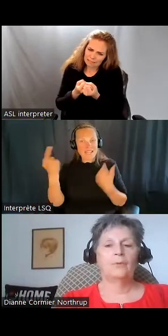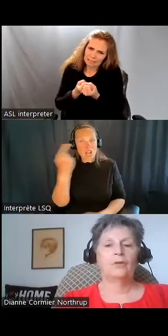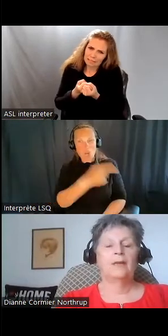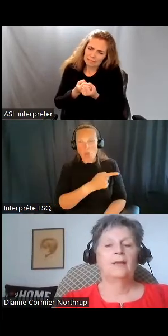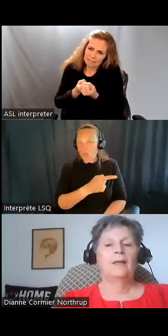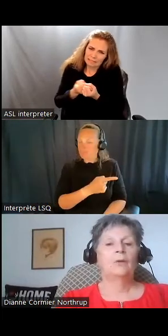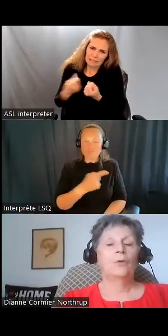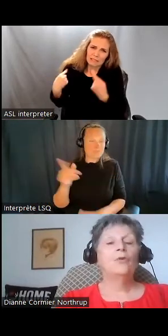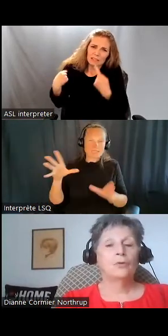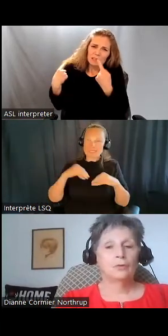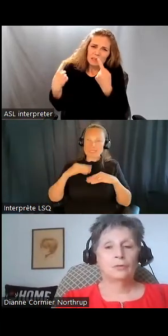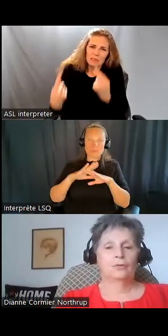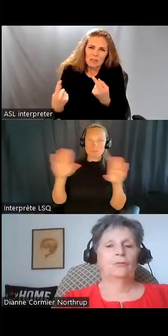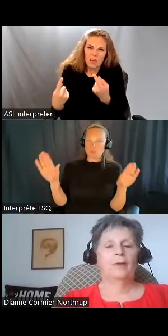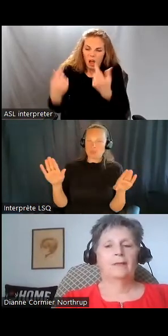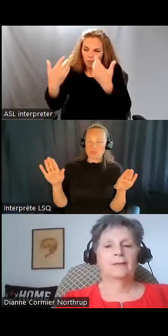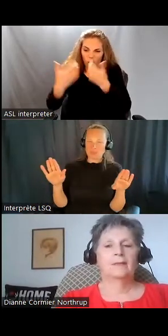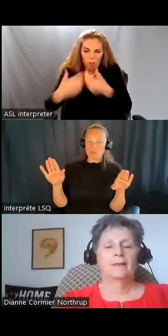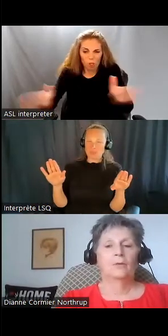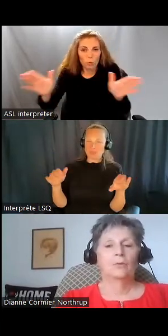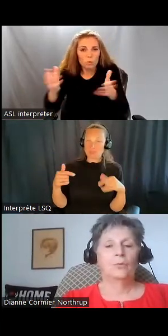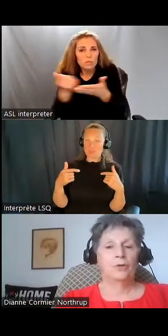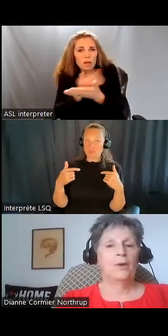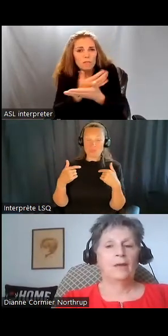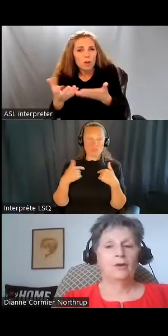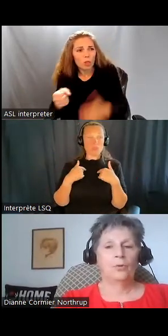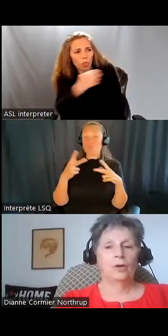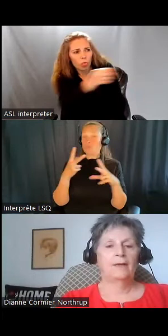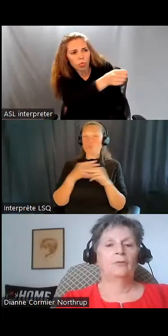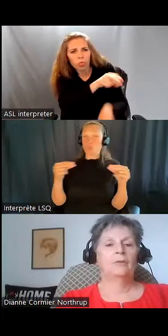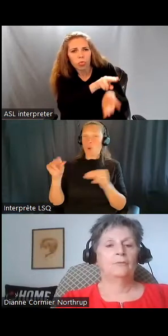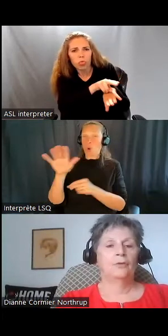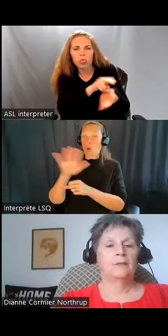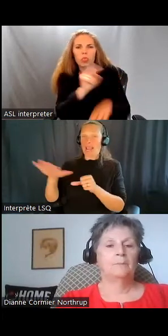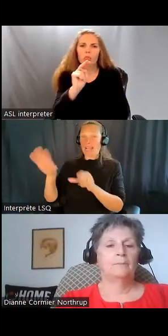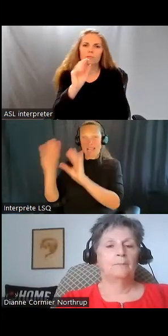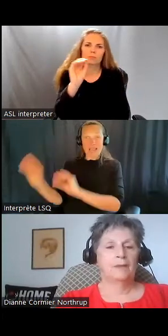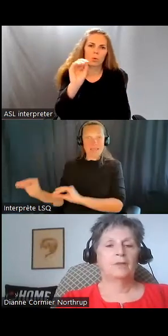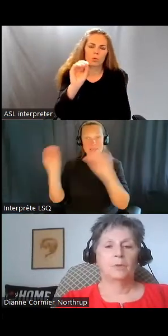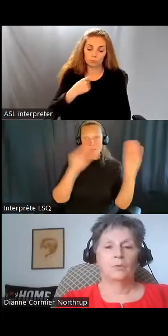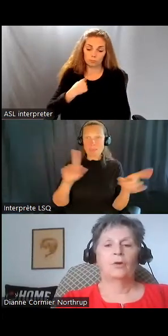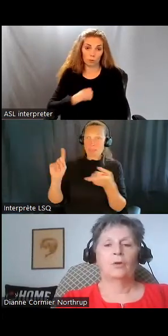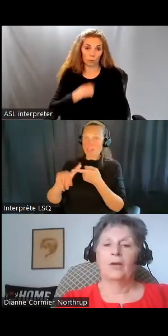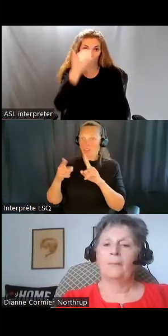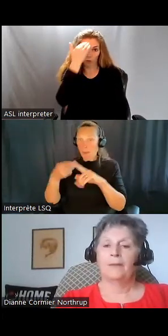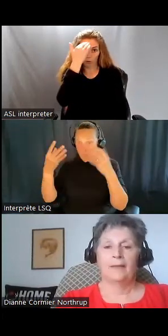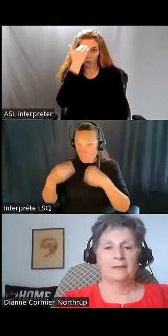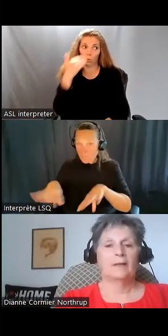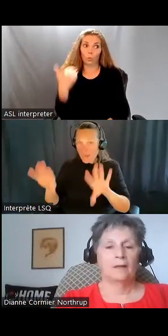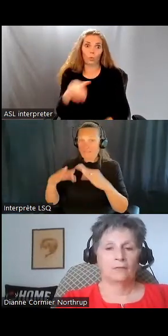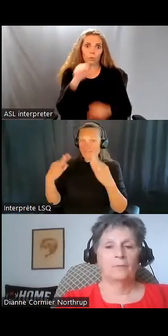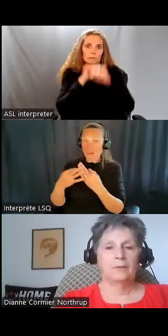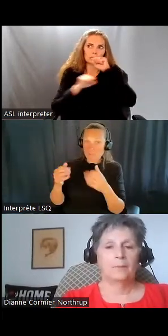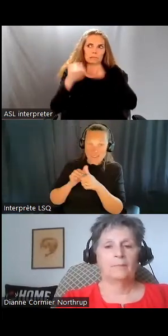fenêtre. Ils n'allaient pas perdre leur quartier, leurs amis. On savait qu'il y avait beaucoup de travail